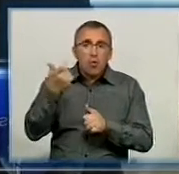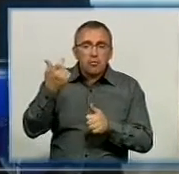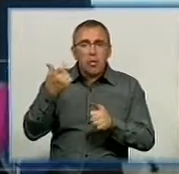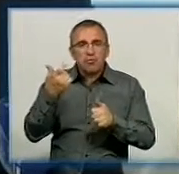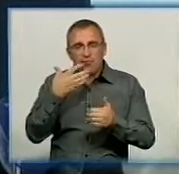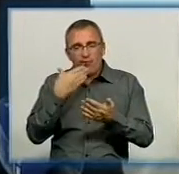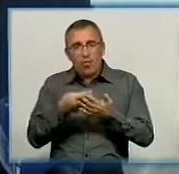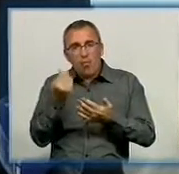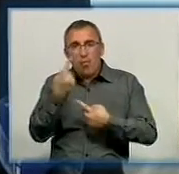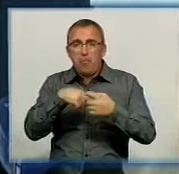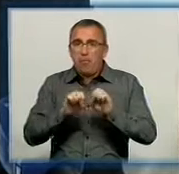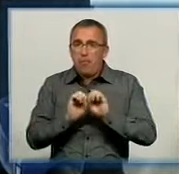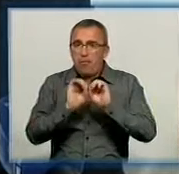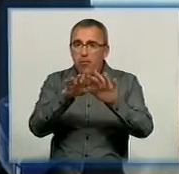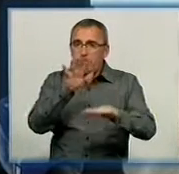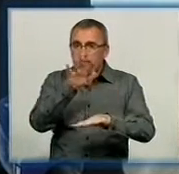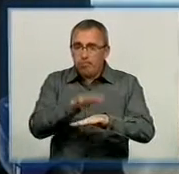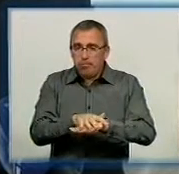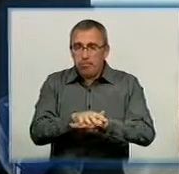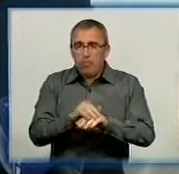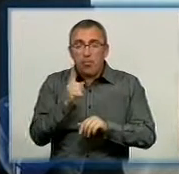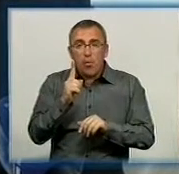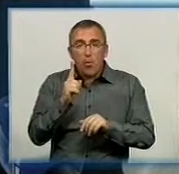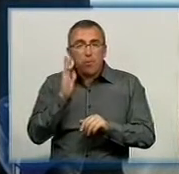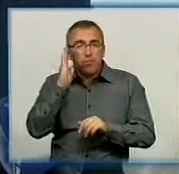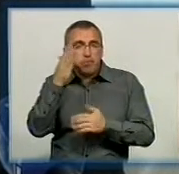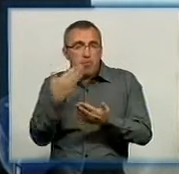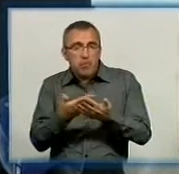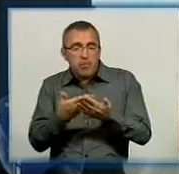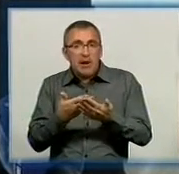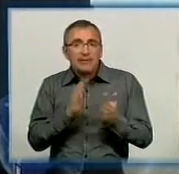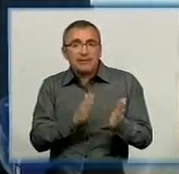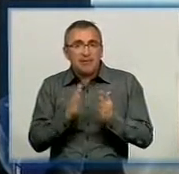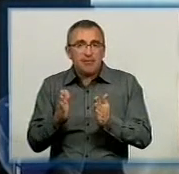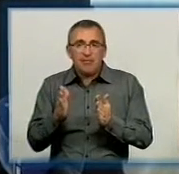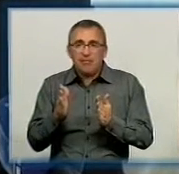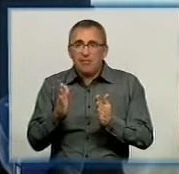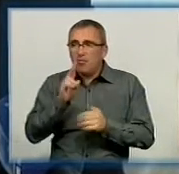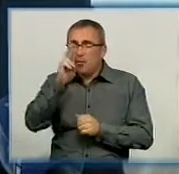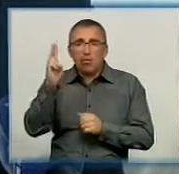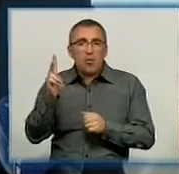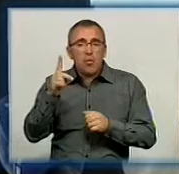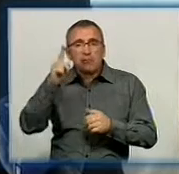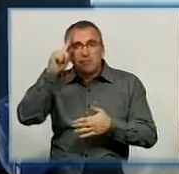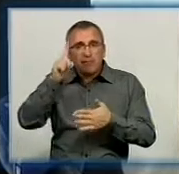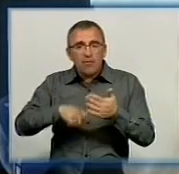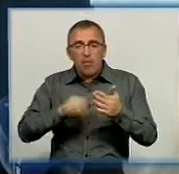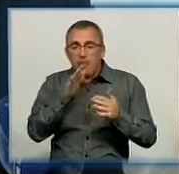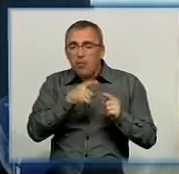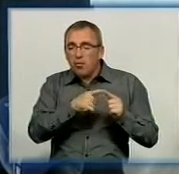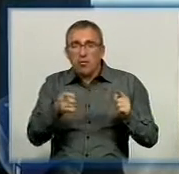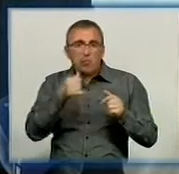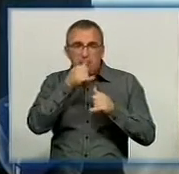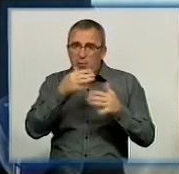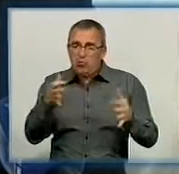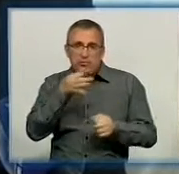і повернути їх банку. Тому що прогнозної стабільності, скажімо так, ніхто суб'єкту господарювання зараз поточних умов не може сказати.